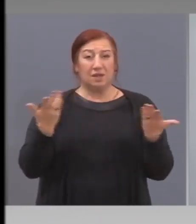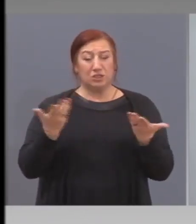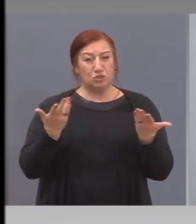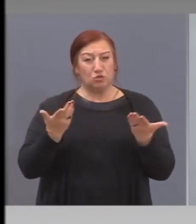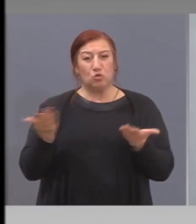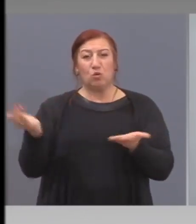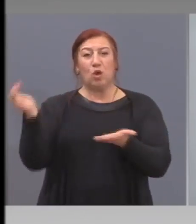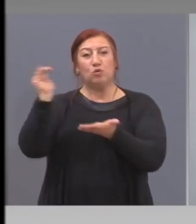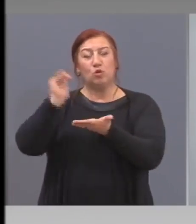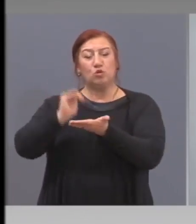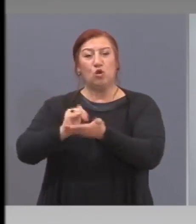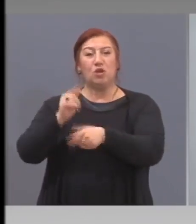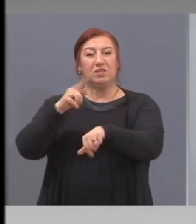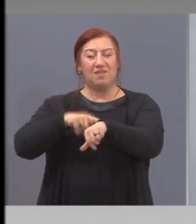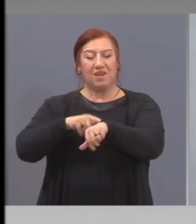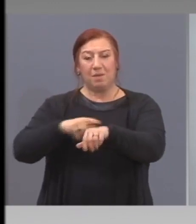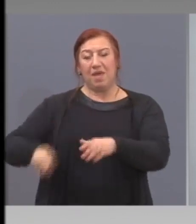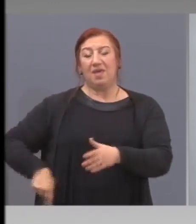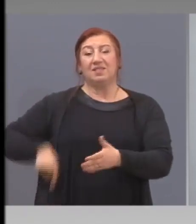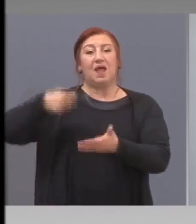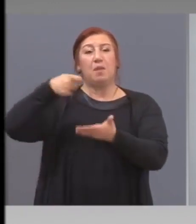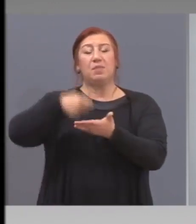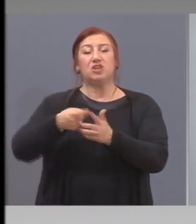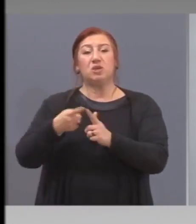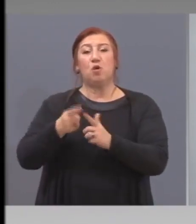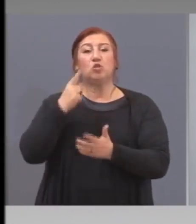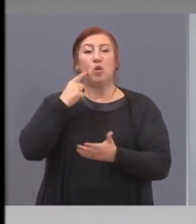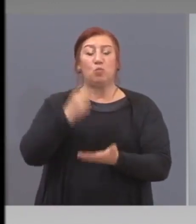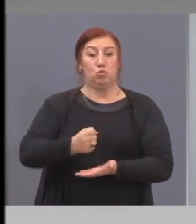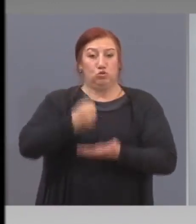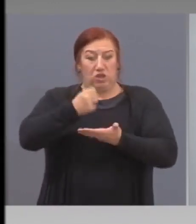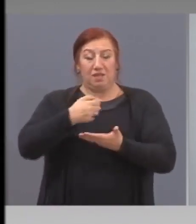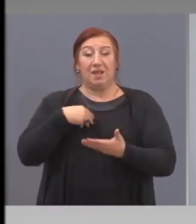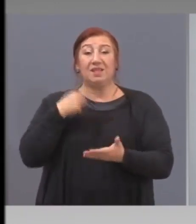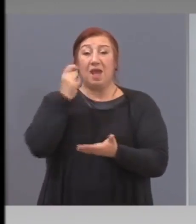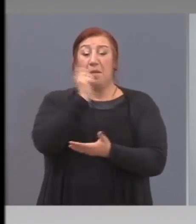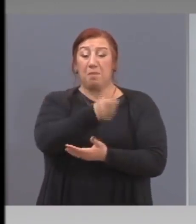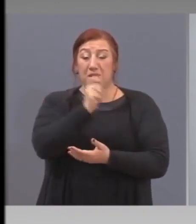дойде време да плащаме в бюджета, ние плащаме за 360 болници.